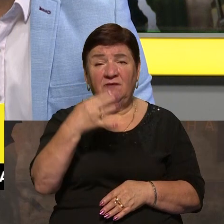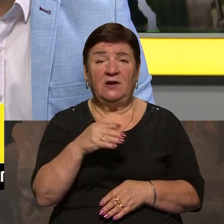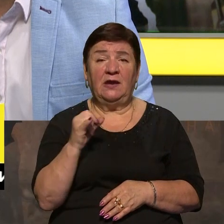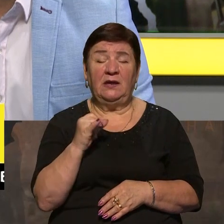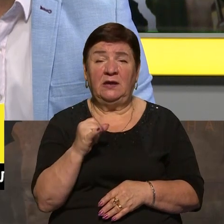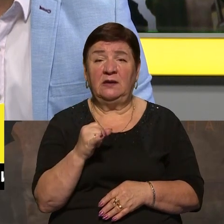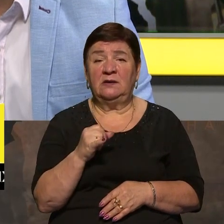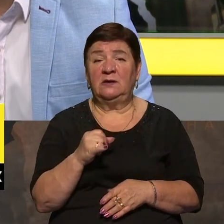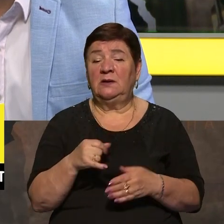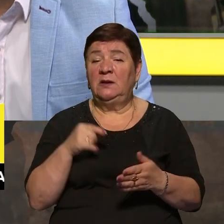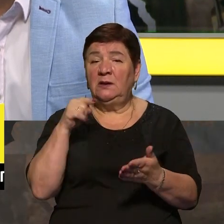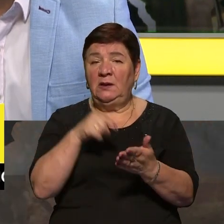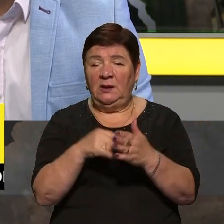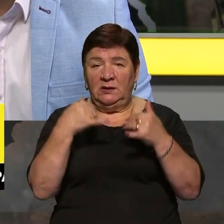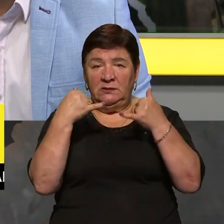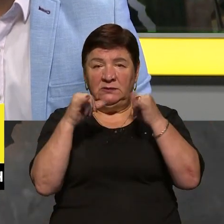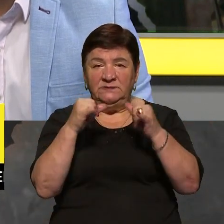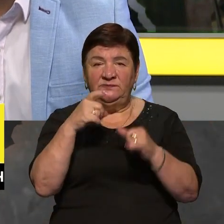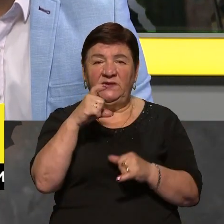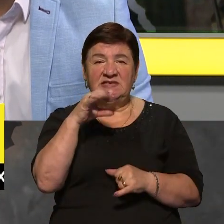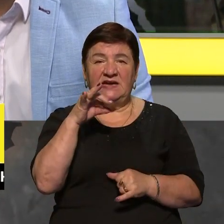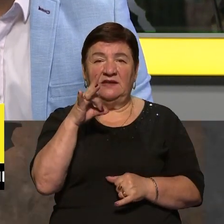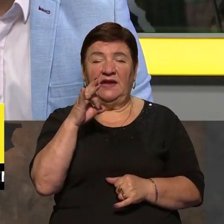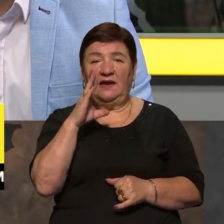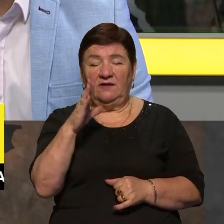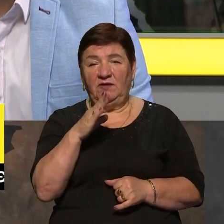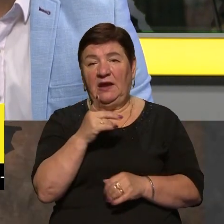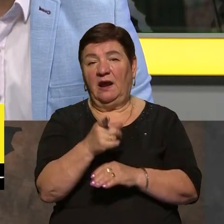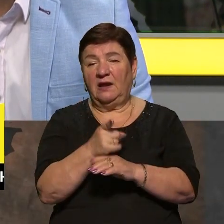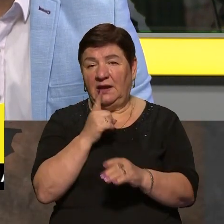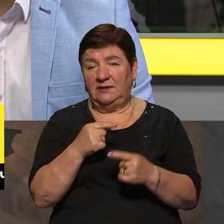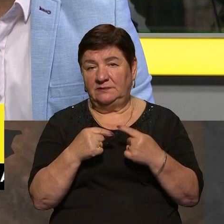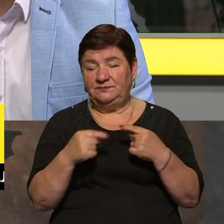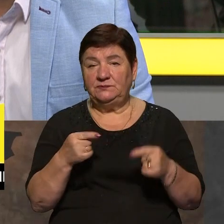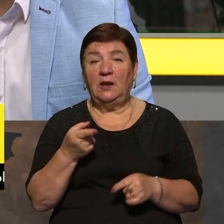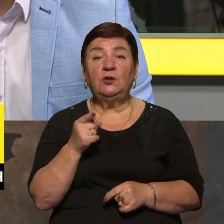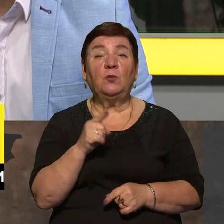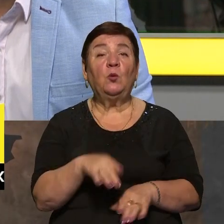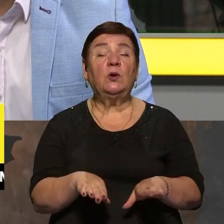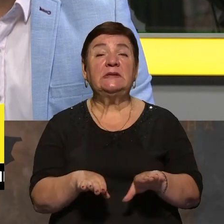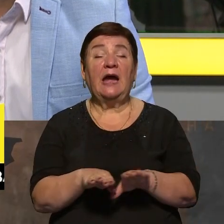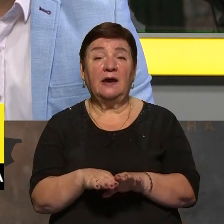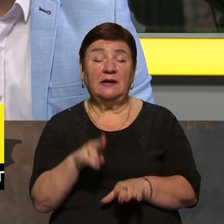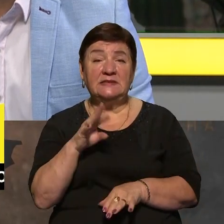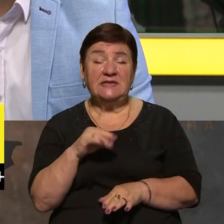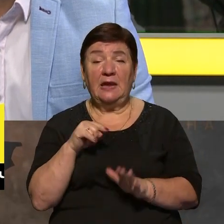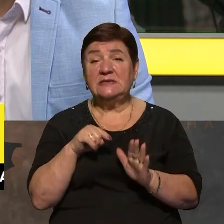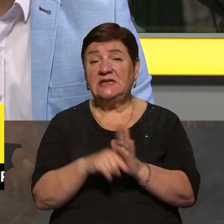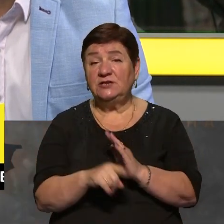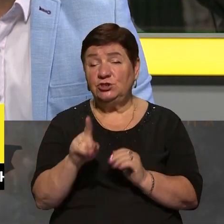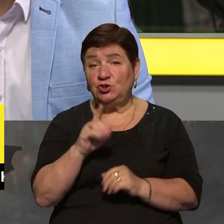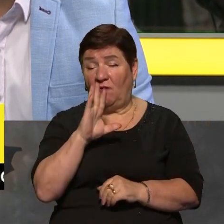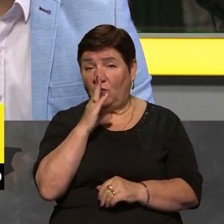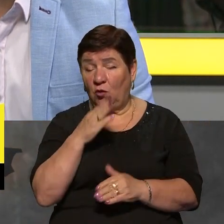і влучання із допомогою шахедів, і скандерів, тобто це і балістичні ракети. І тому так, це значить, що ворог